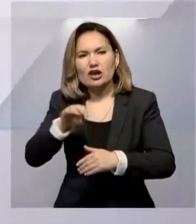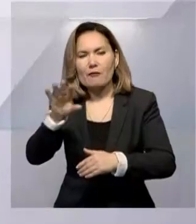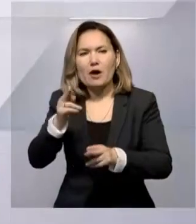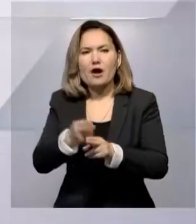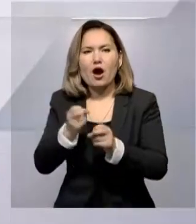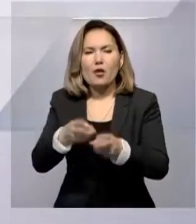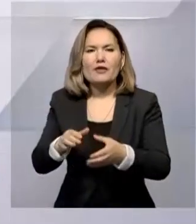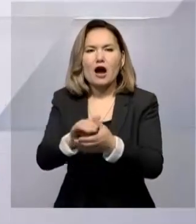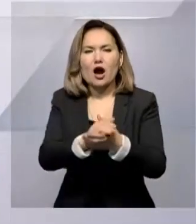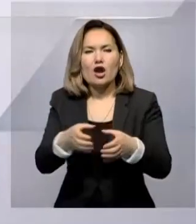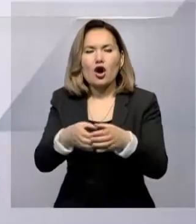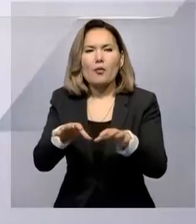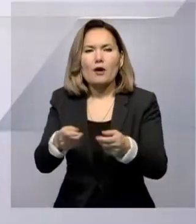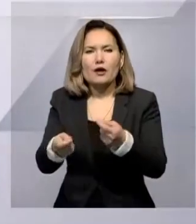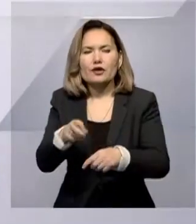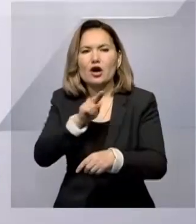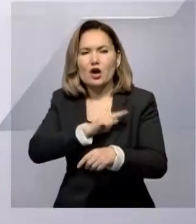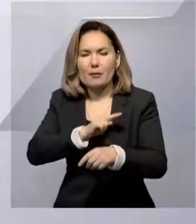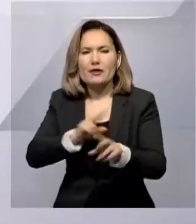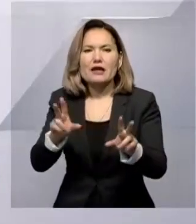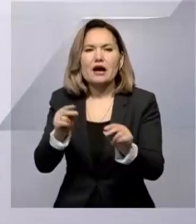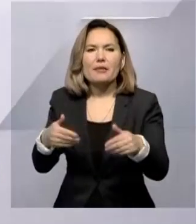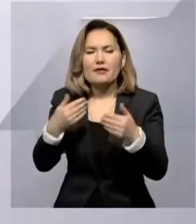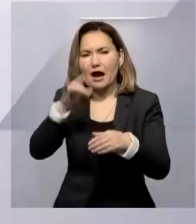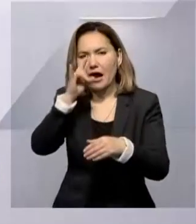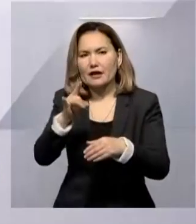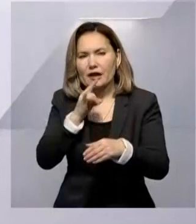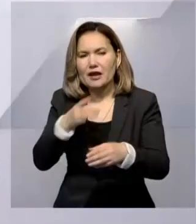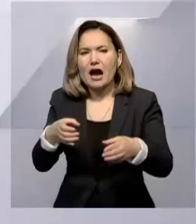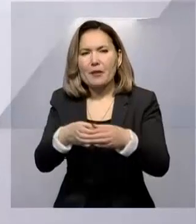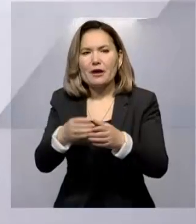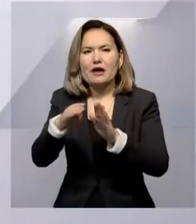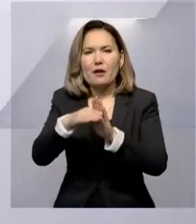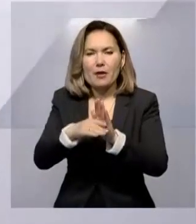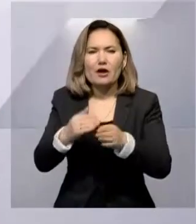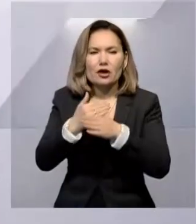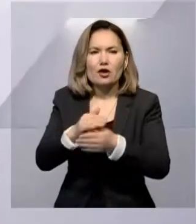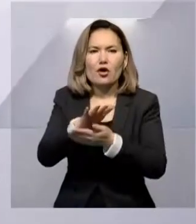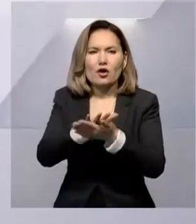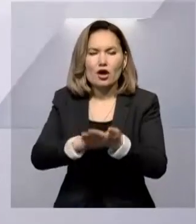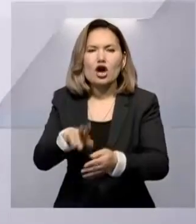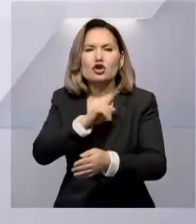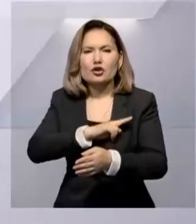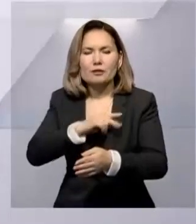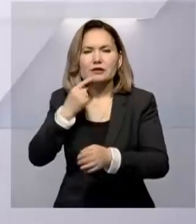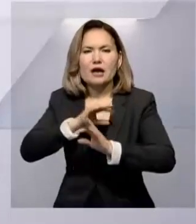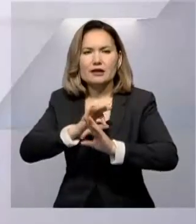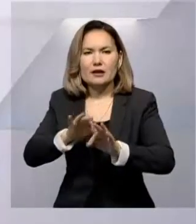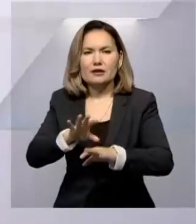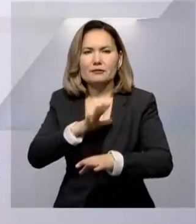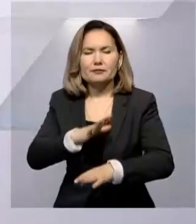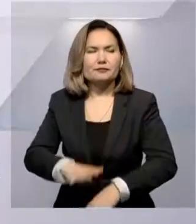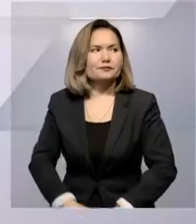және ұтмақтастық ұйымына төріғалық қызметіне табыстылеп, Қазақстанның конструктивті ұқпалдастықты жалғастыруға дайын екен